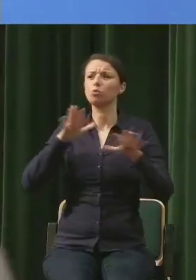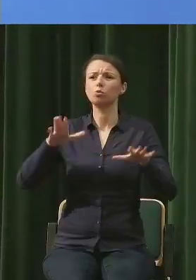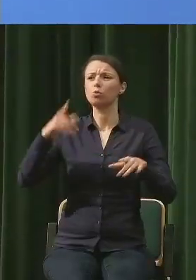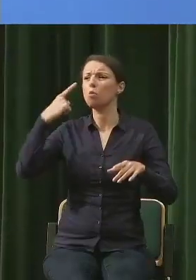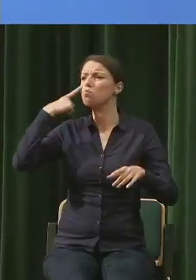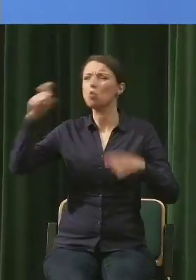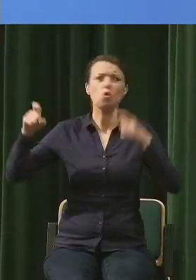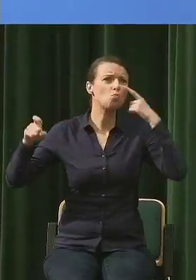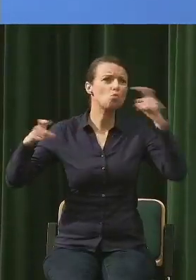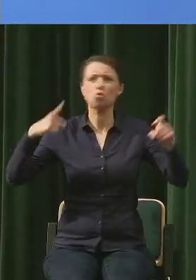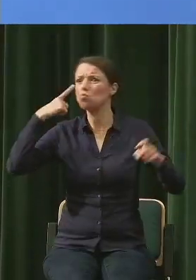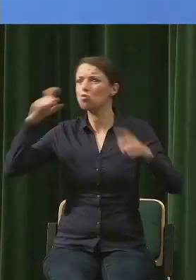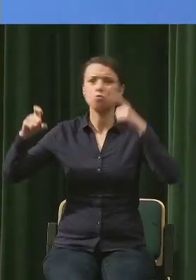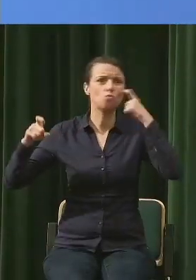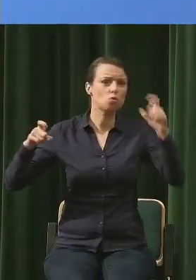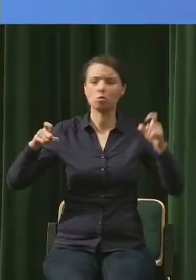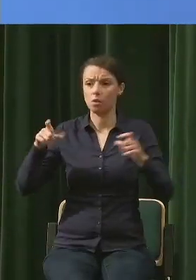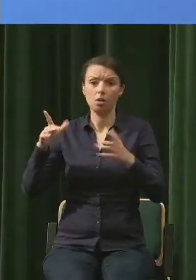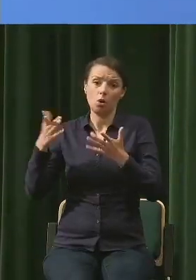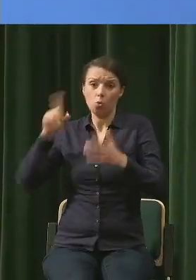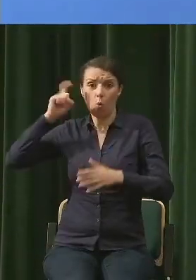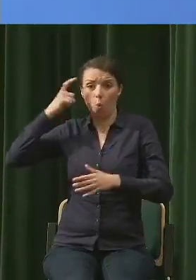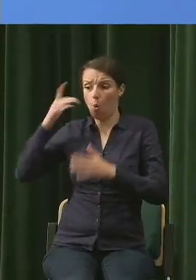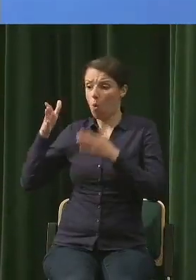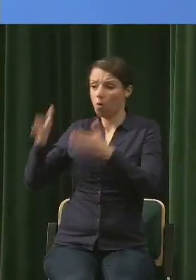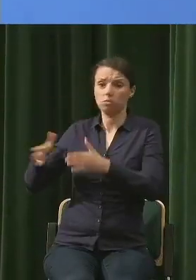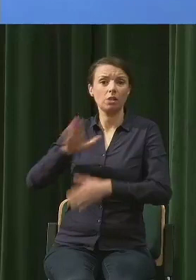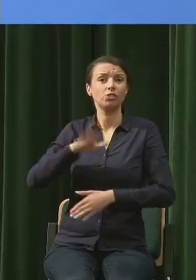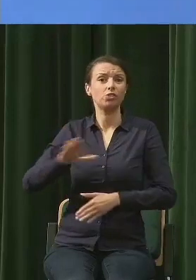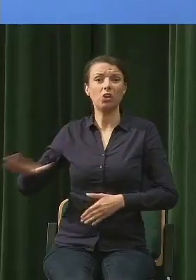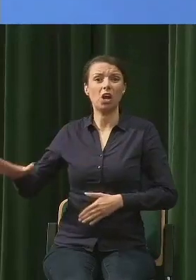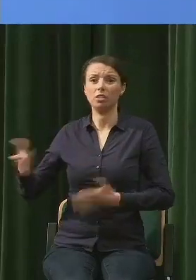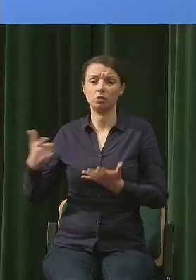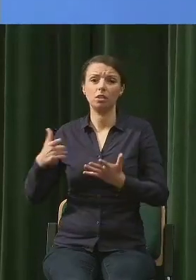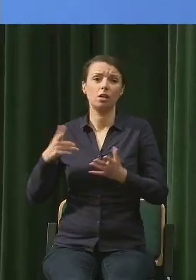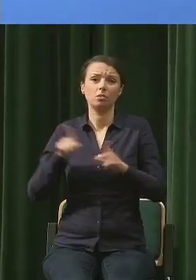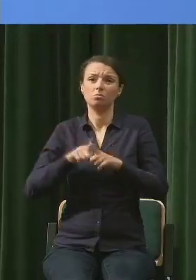im zagospodarować jakąś własną przestrzeń wyobraźni na coś więcej.